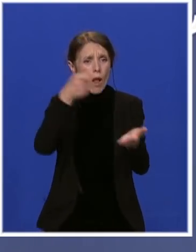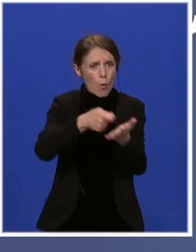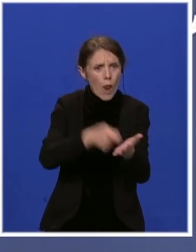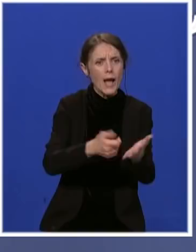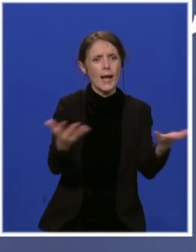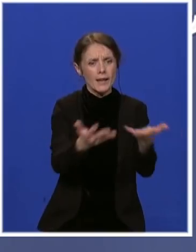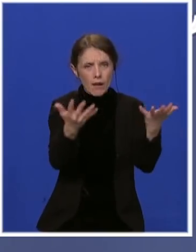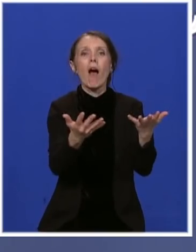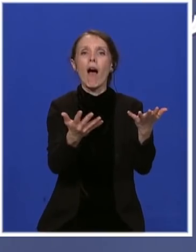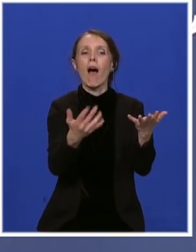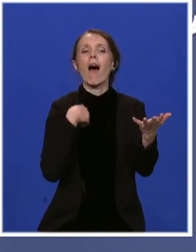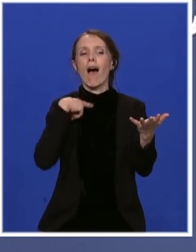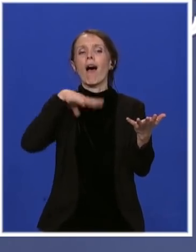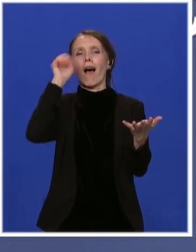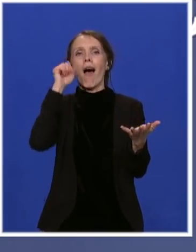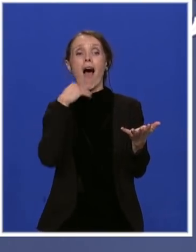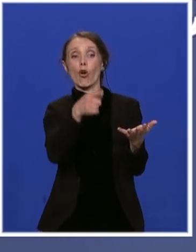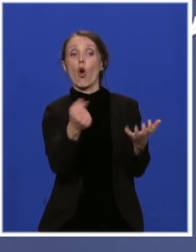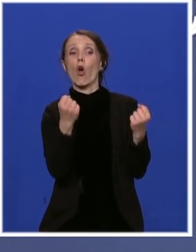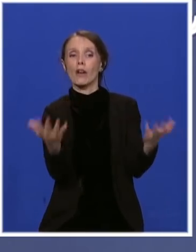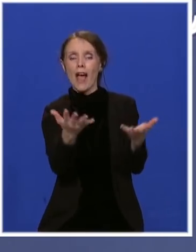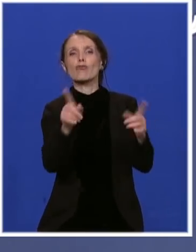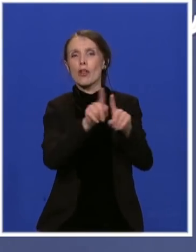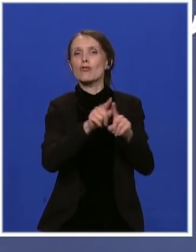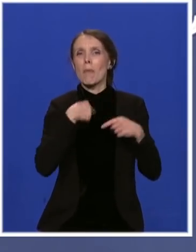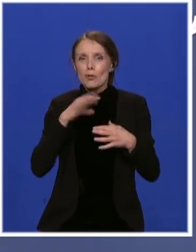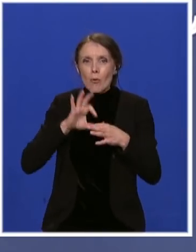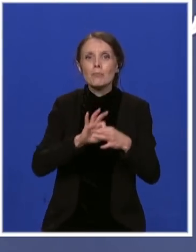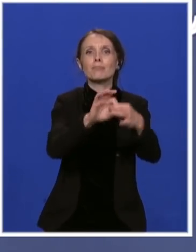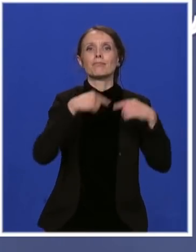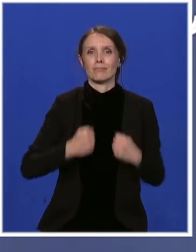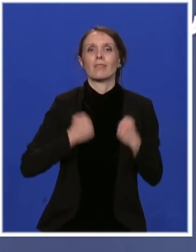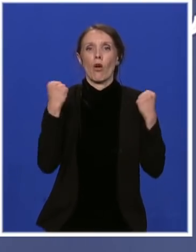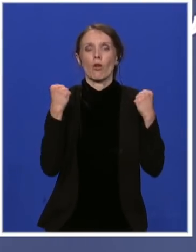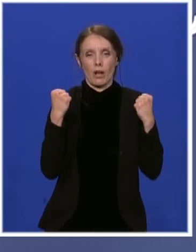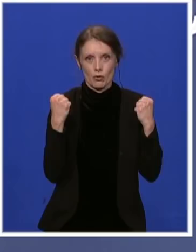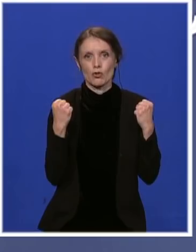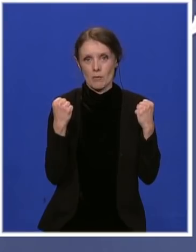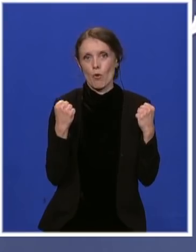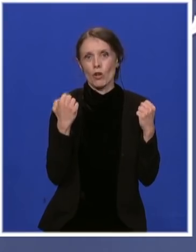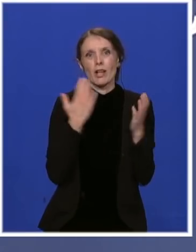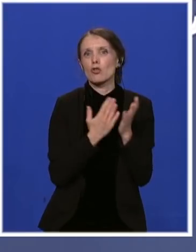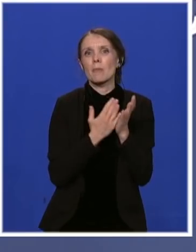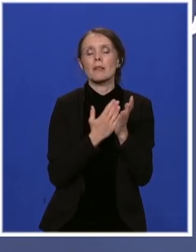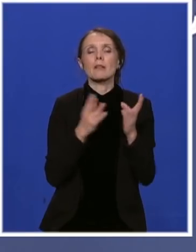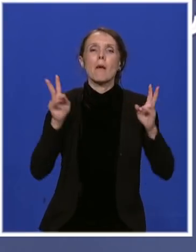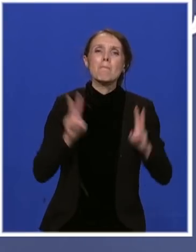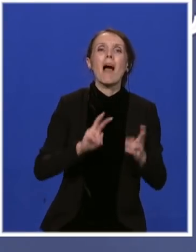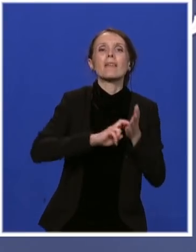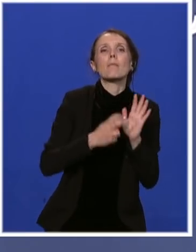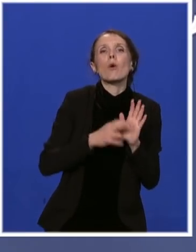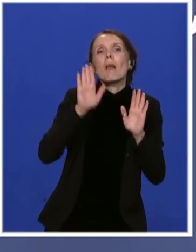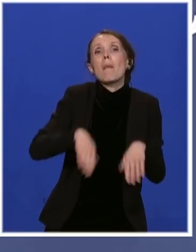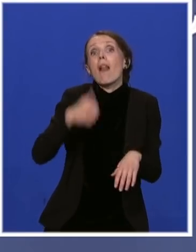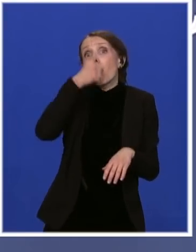da i srpska ekonomija može ubrzano da jača i da možemo da prođemo sa neuporedivo manje problema od onoga što smo